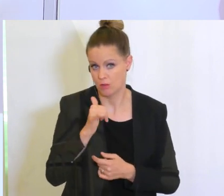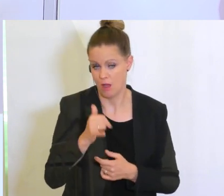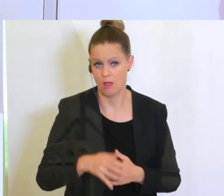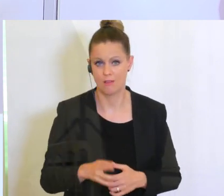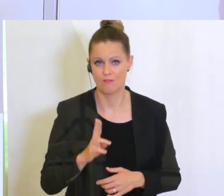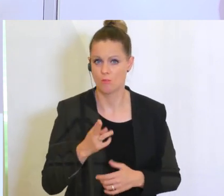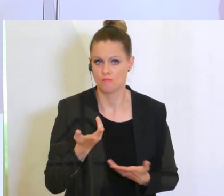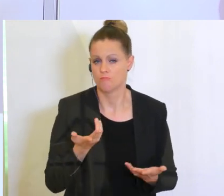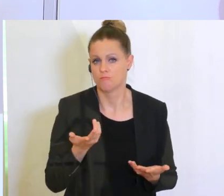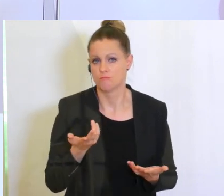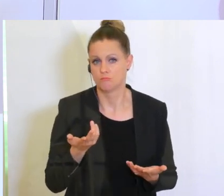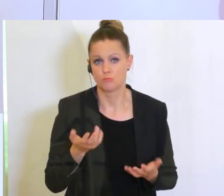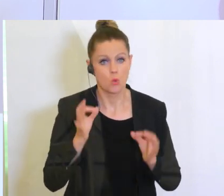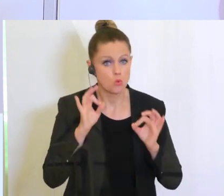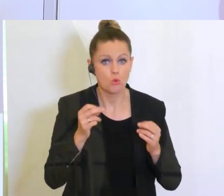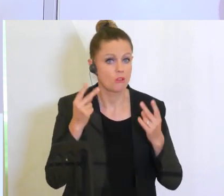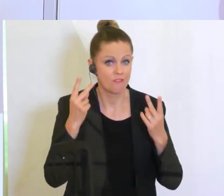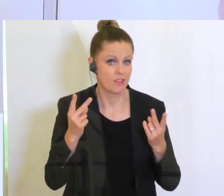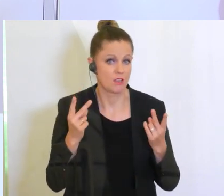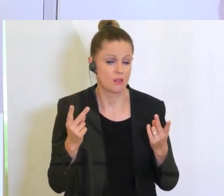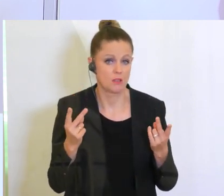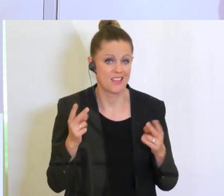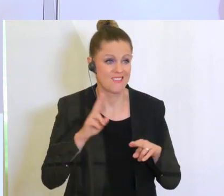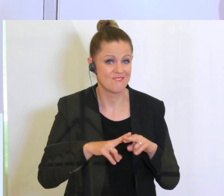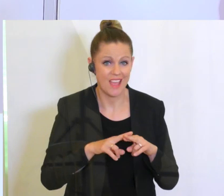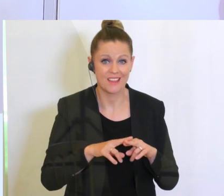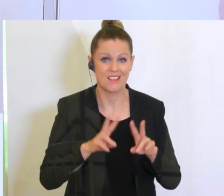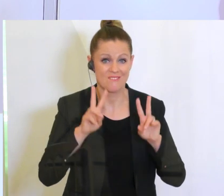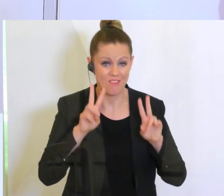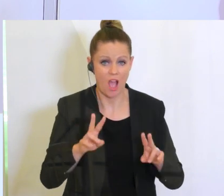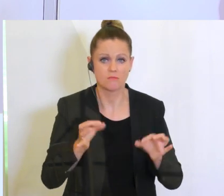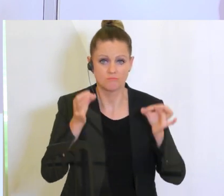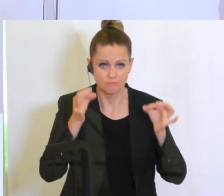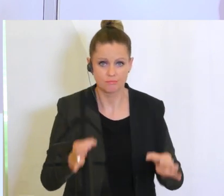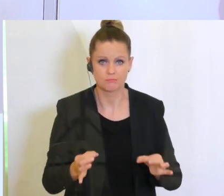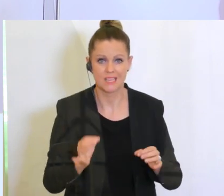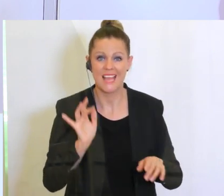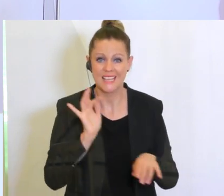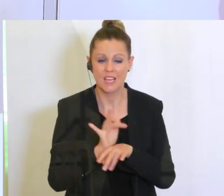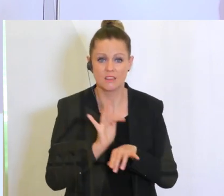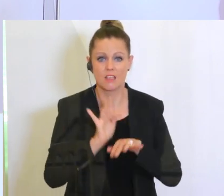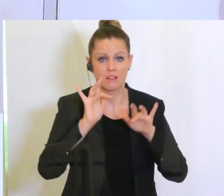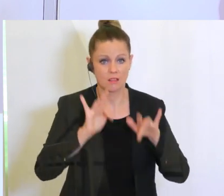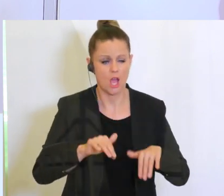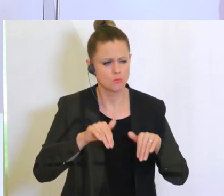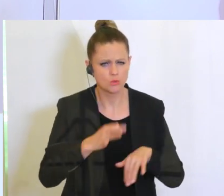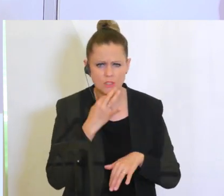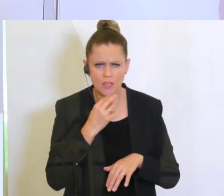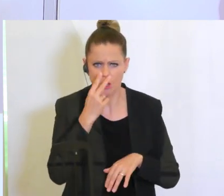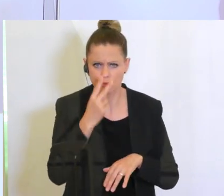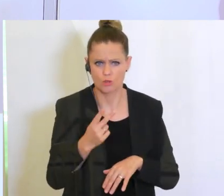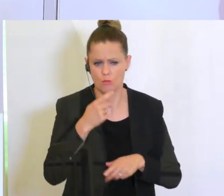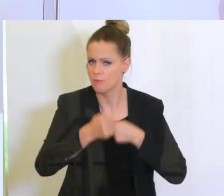es ist einfach nur gut und wichtig, dass man, wenn es berechtigte Kritik gibt, sich das auch ansieht genau und womöglich darauf